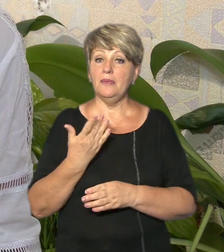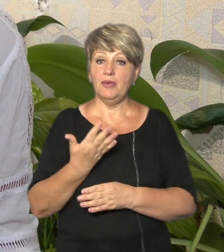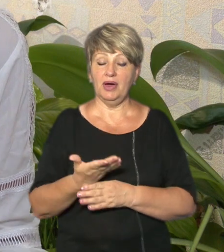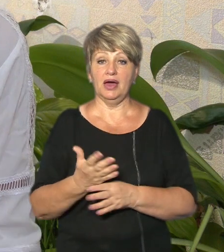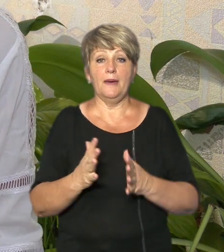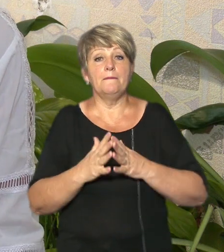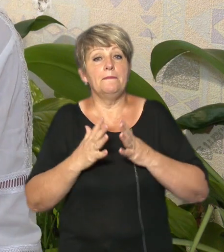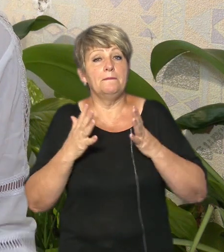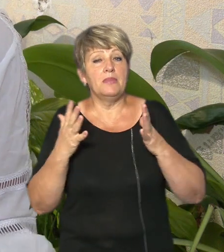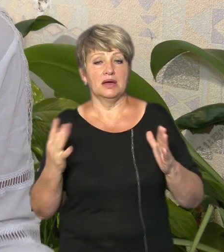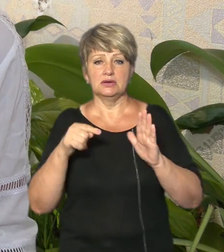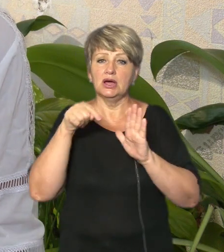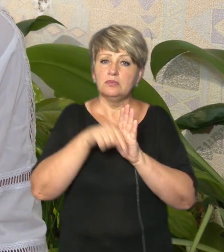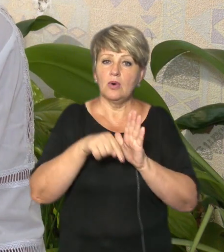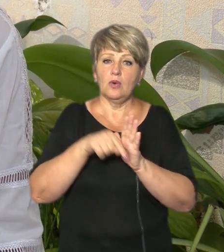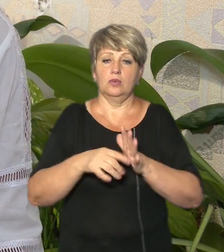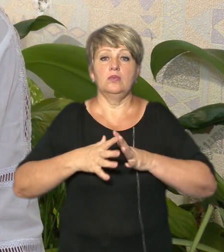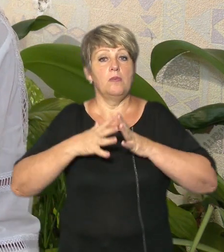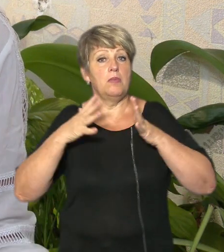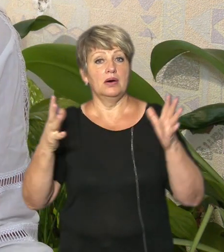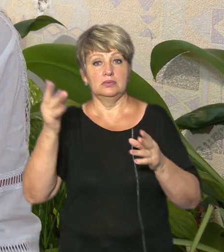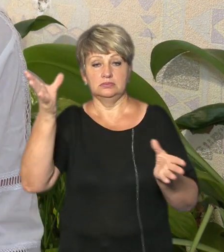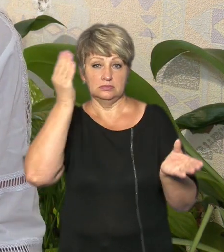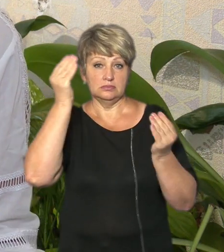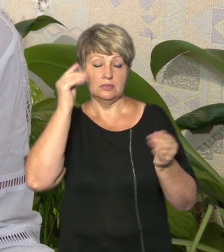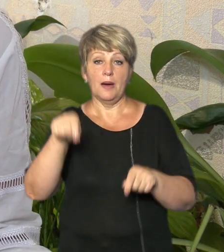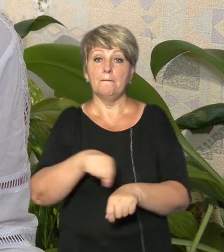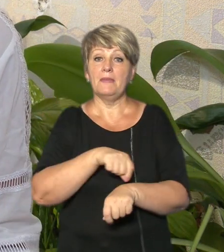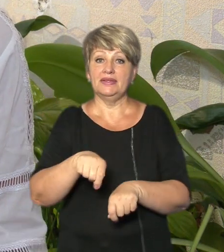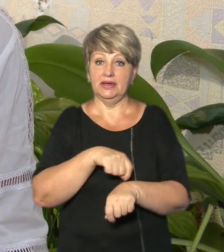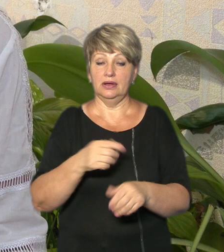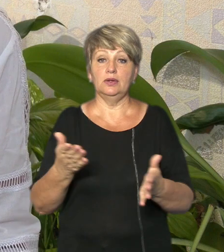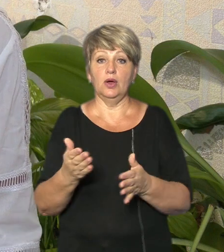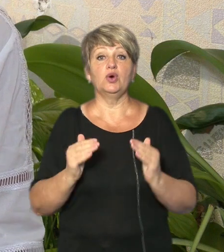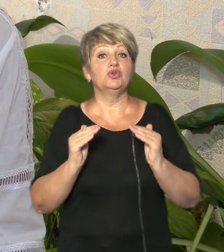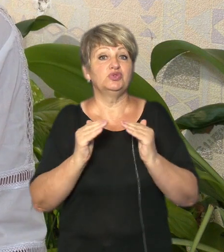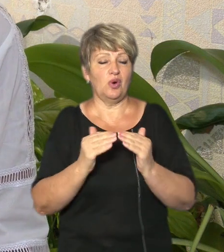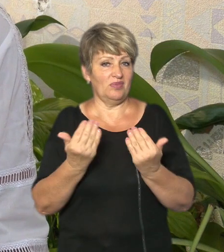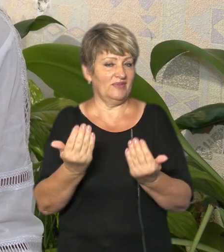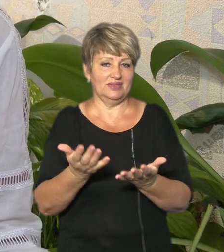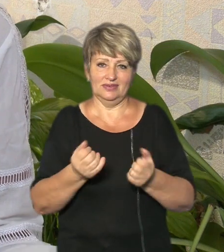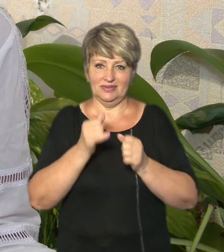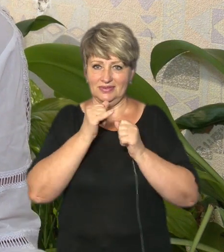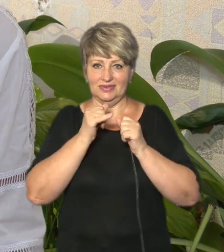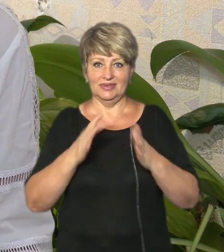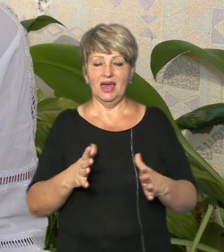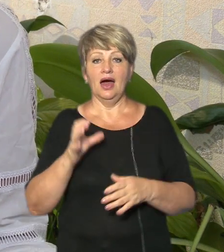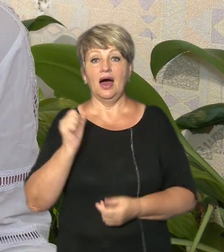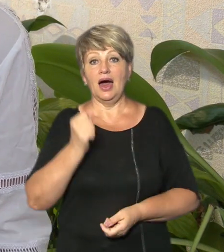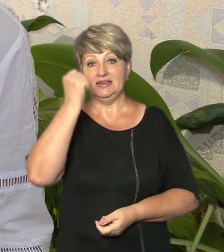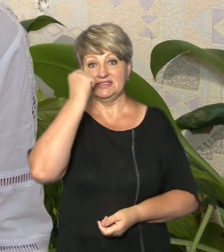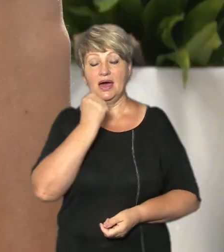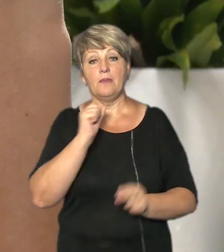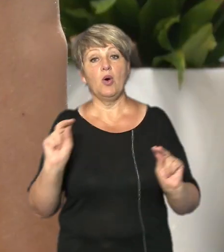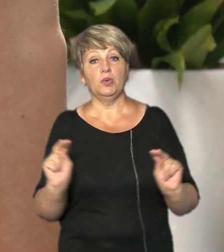поглибленого і поширеного вивчення матеріалу який звичайно вдома він не отримає а завдяки